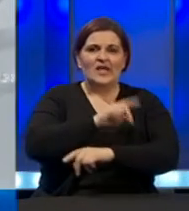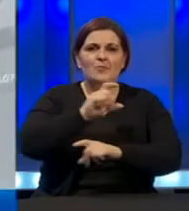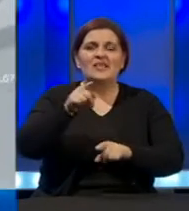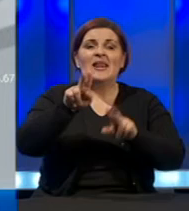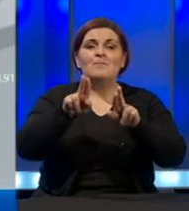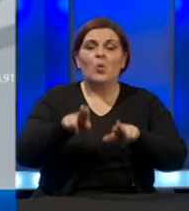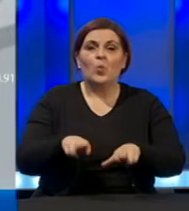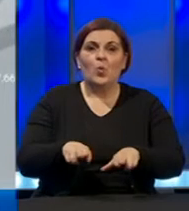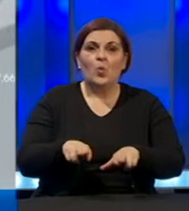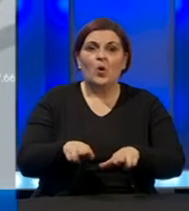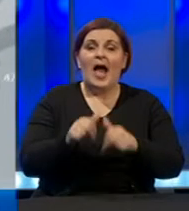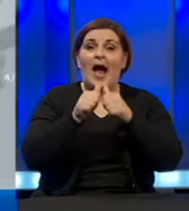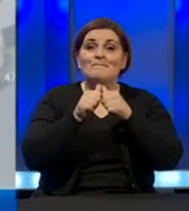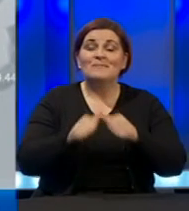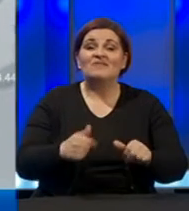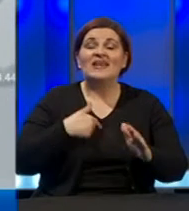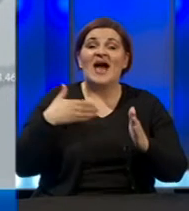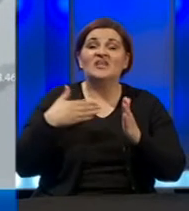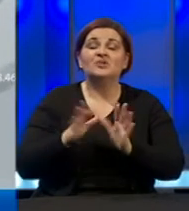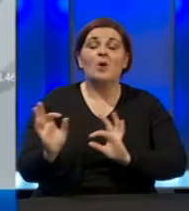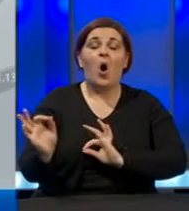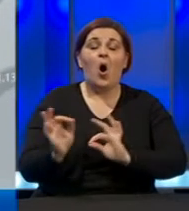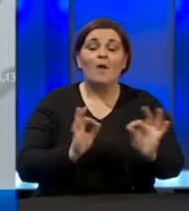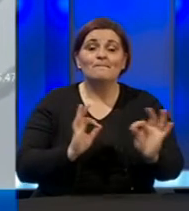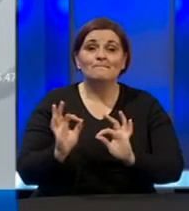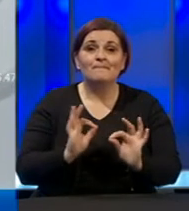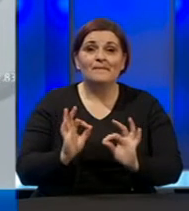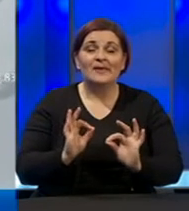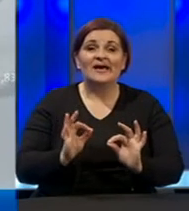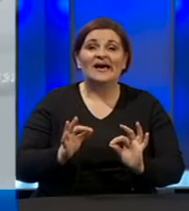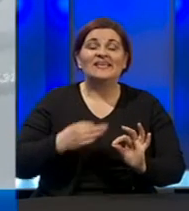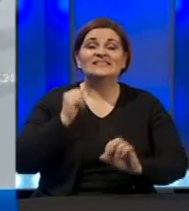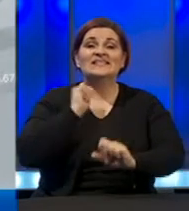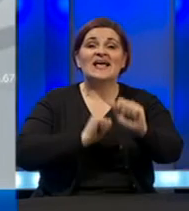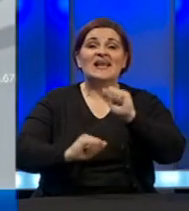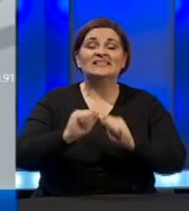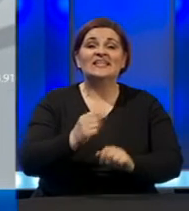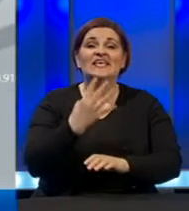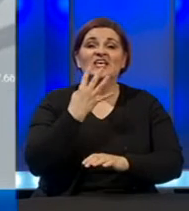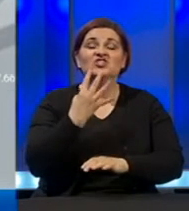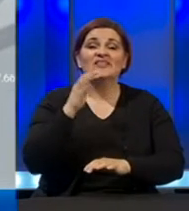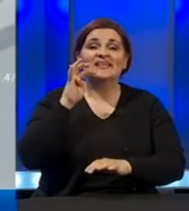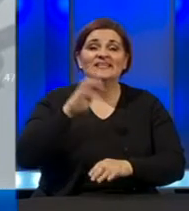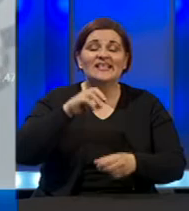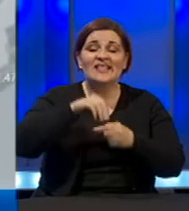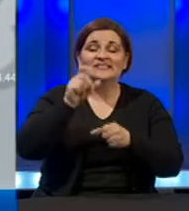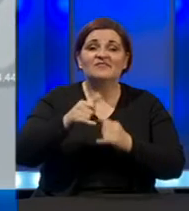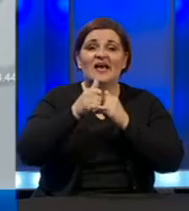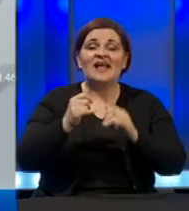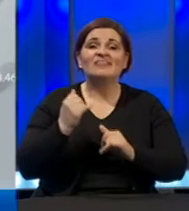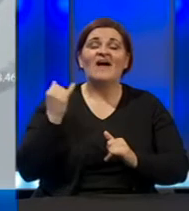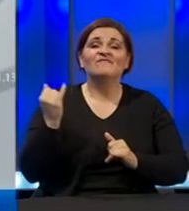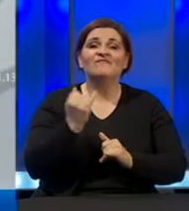kapacitete, ali prvenstveno je naš cilj da obezbijedimo zdravstvenu zaštu za 40.000 stanovnika grada